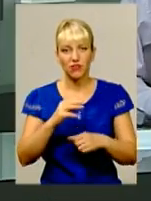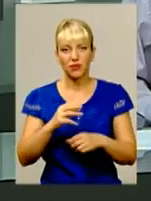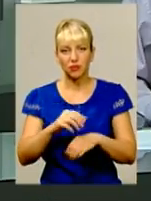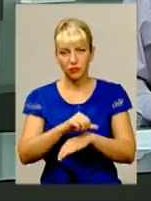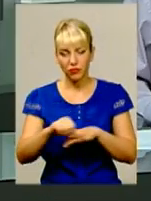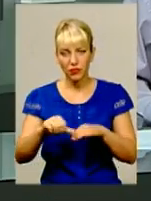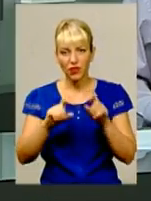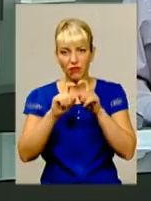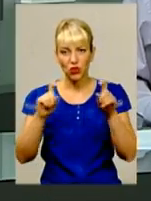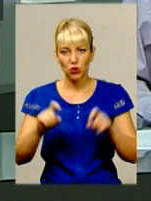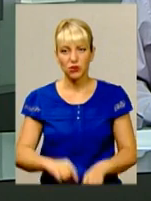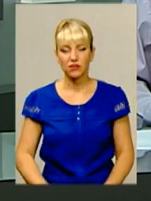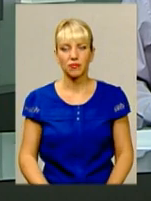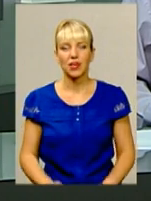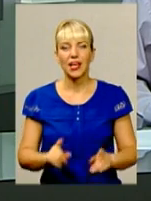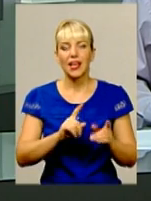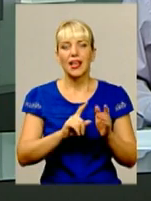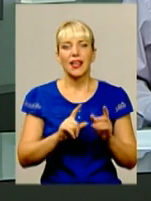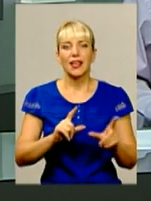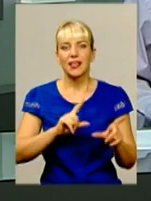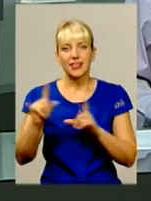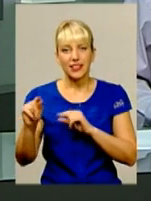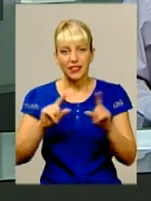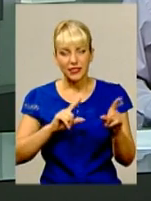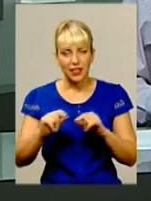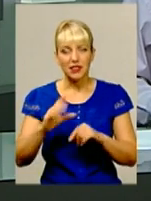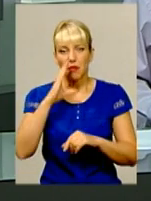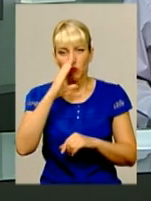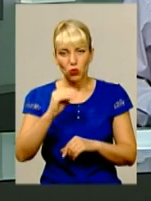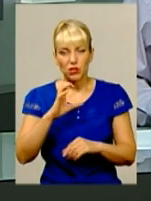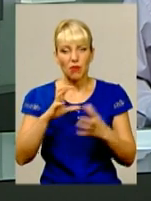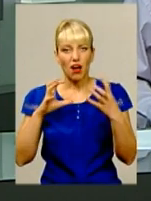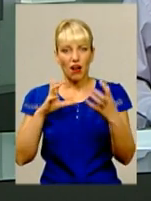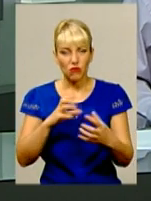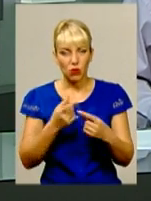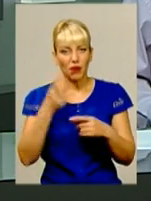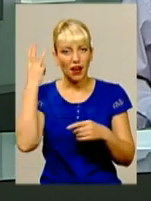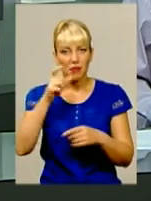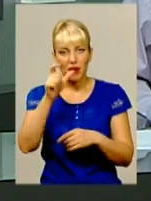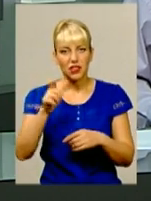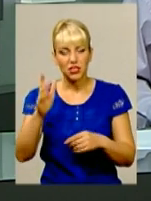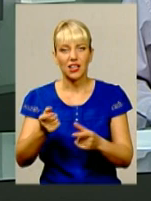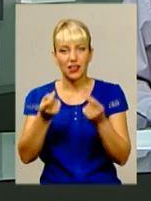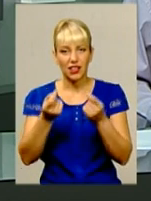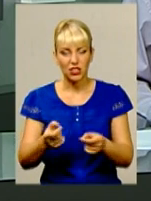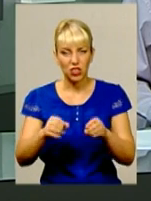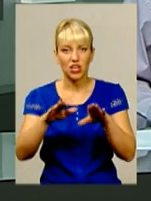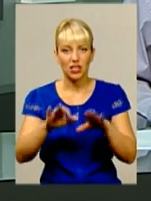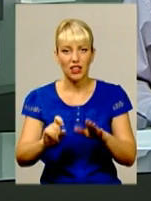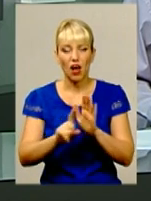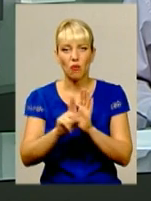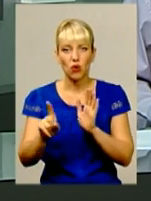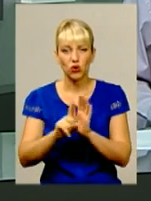Їздити маршрутними таксі та автобусами хмельничанам таки стало дешевше. Рішення про нові тарифи на проїзд у громадському